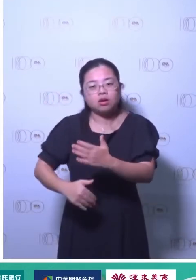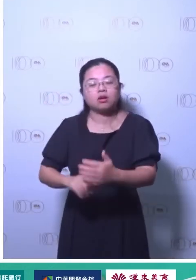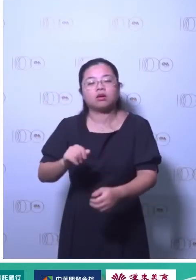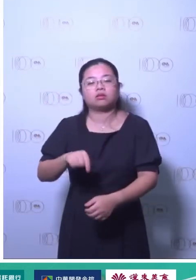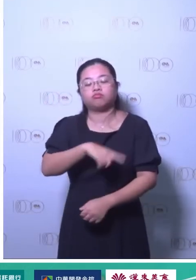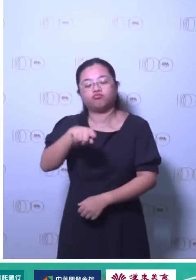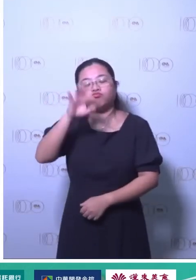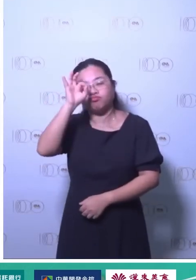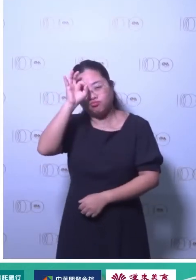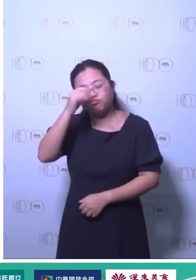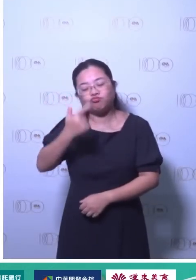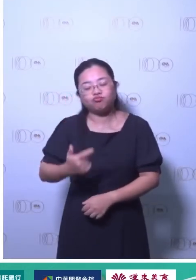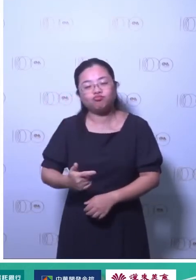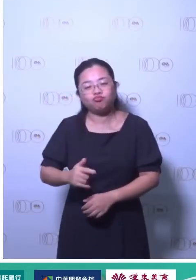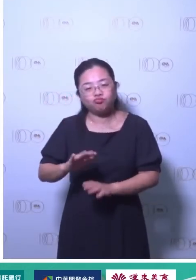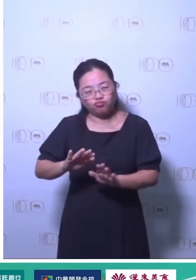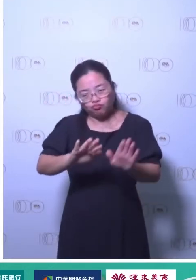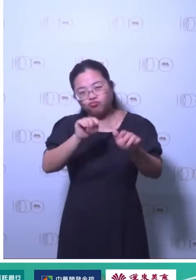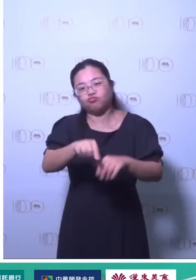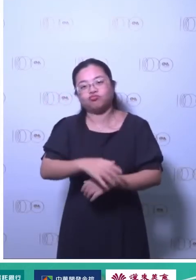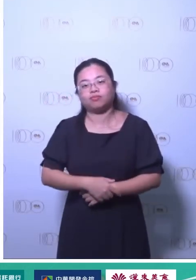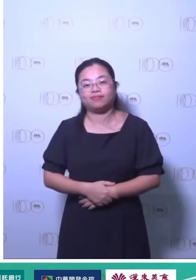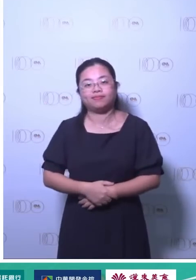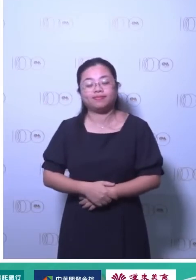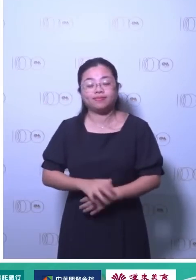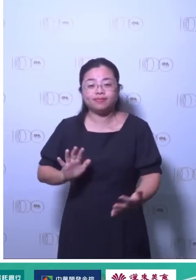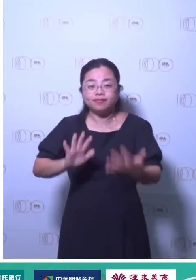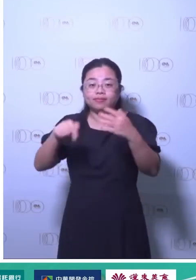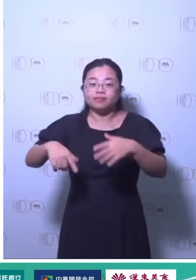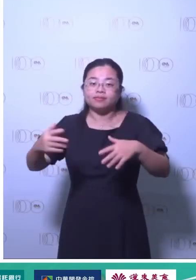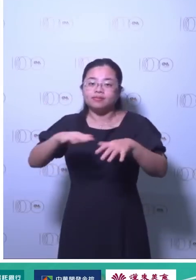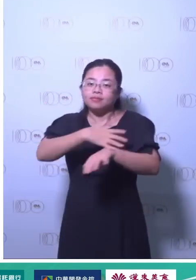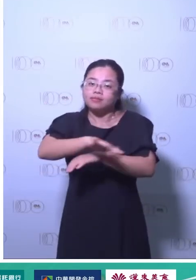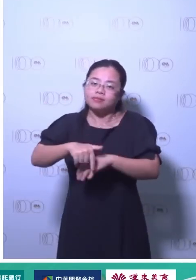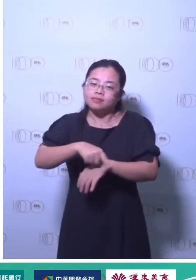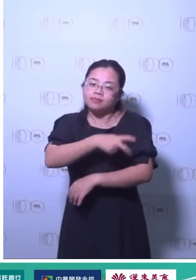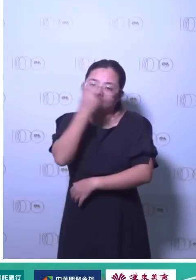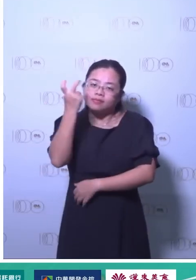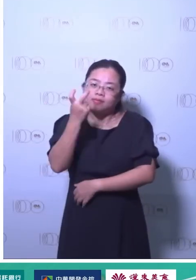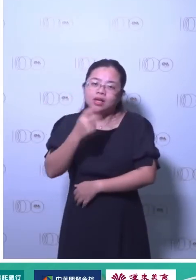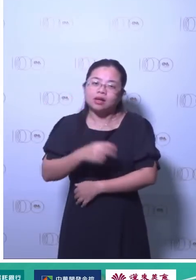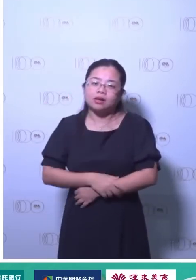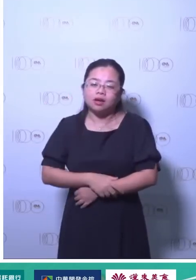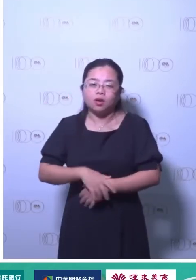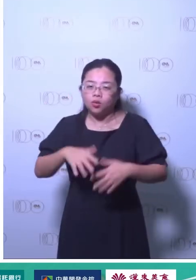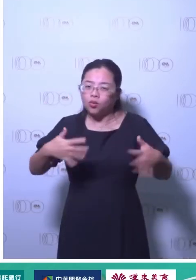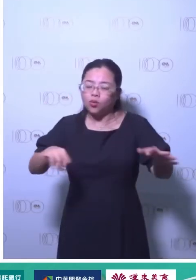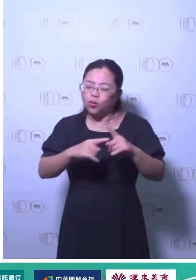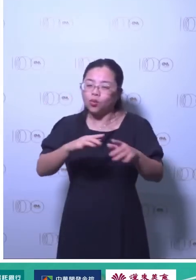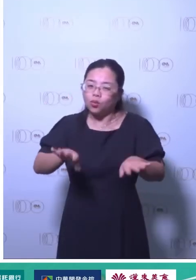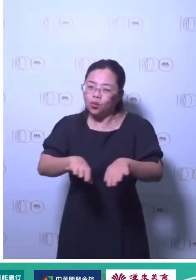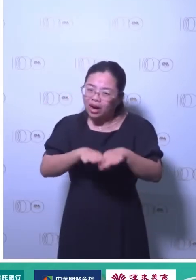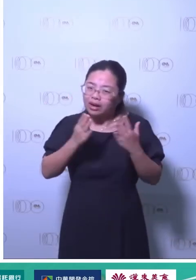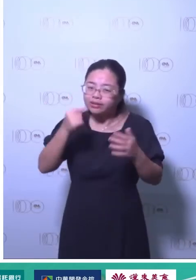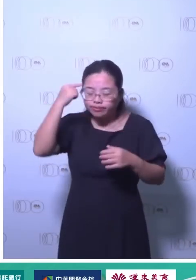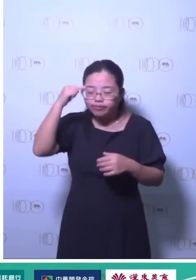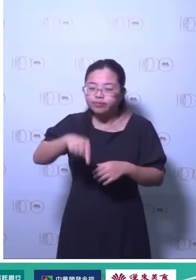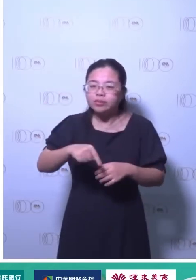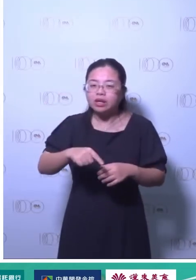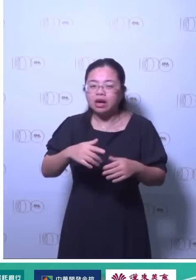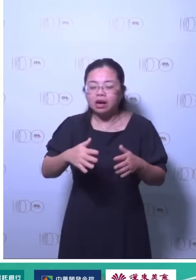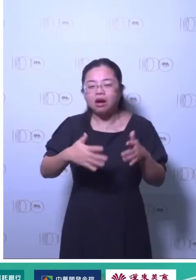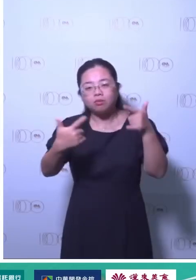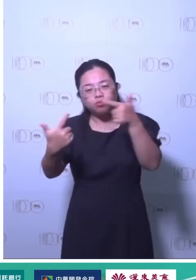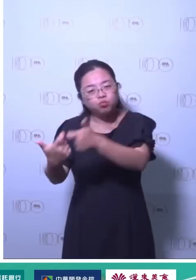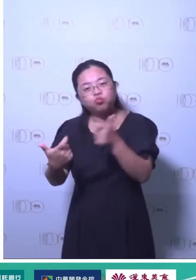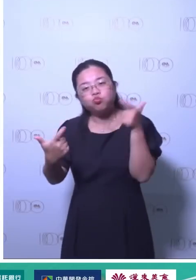符合他们的想象跟要求就有一些低碳商品碳中和商品碳中和服务碳中和住宿碳中和旅行然后就开始出来这是